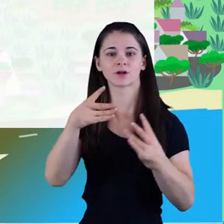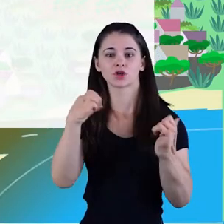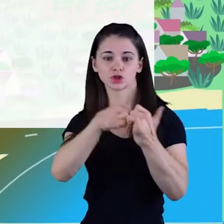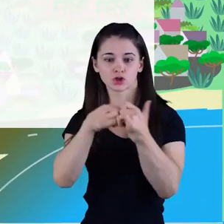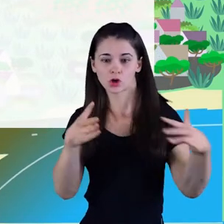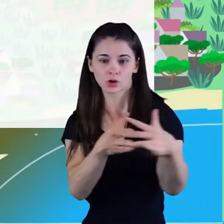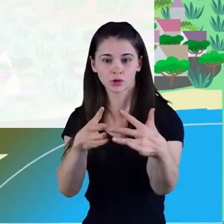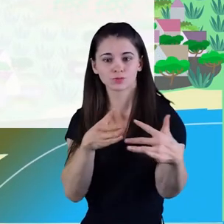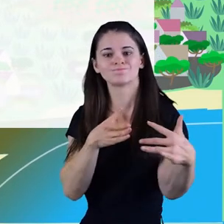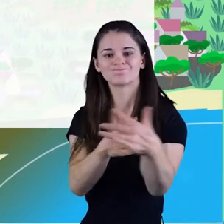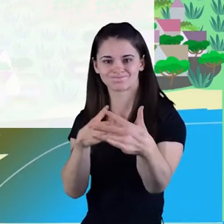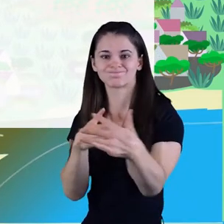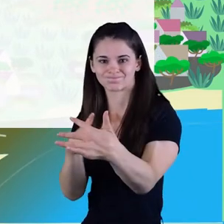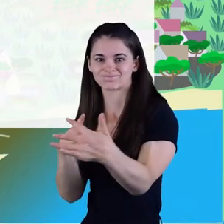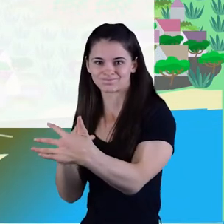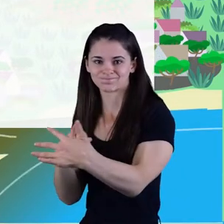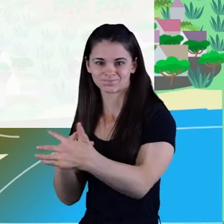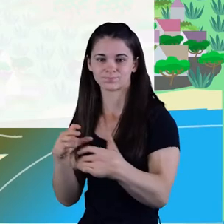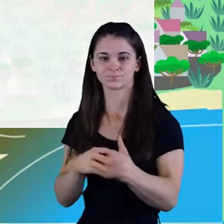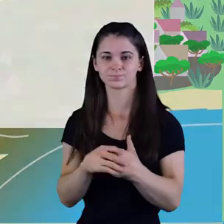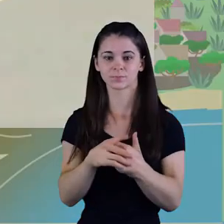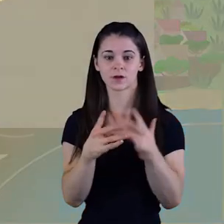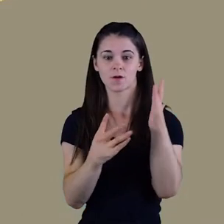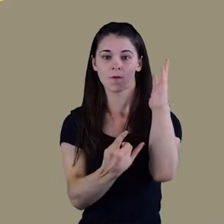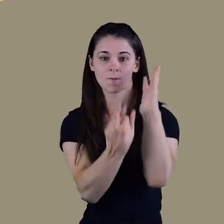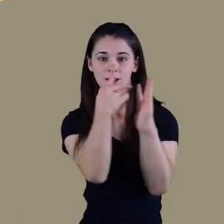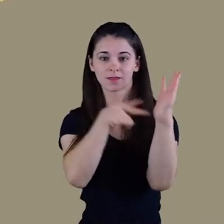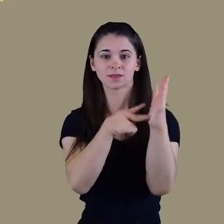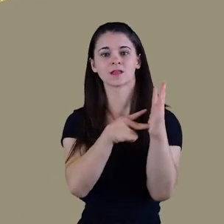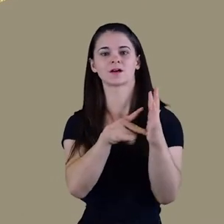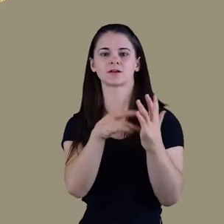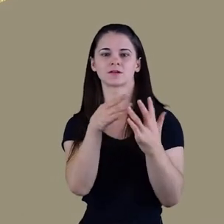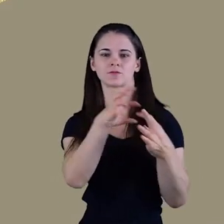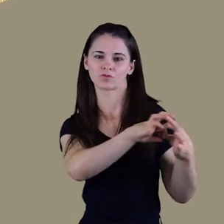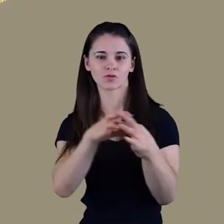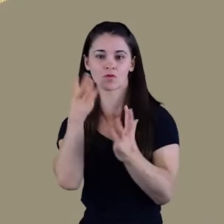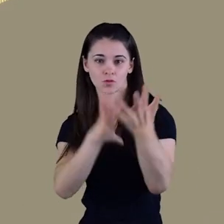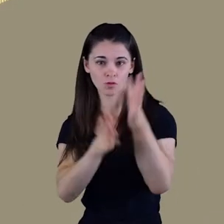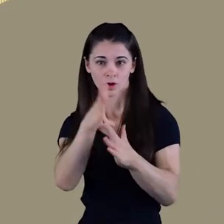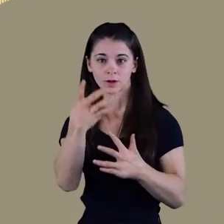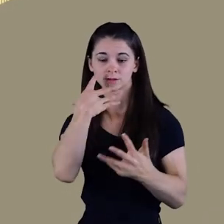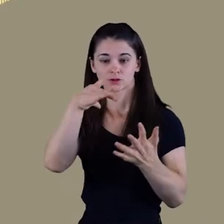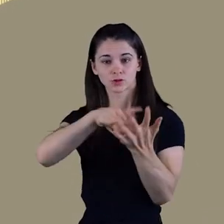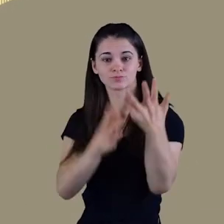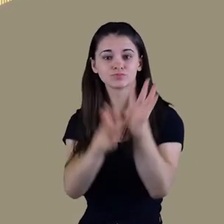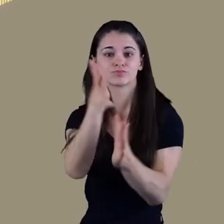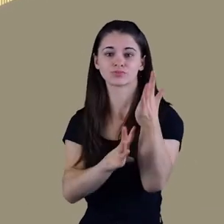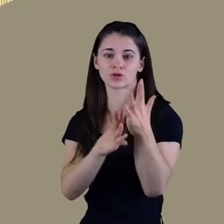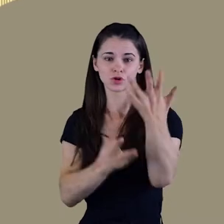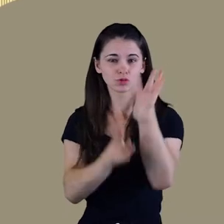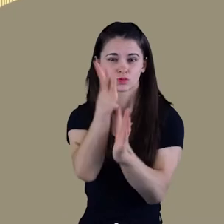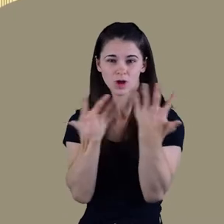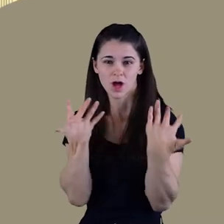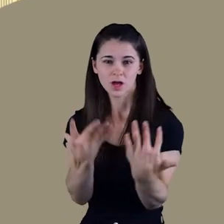efecte barrera al pas de sòlids en els rius. La canya comuna és una espècie piròfila. En cas d'incendi, crema ràpidament i